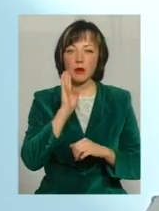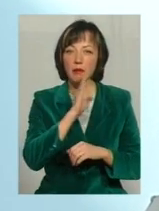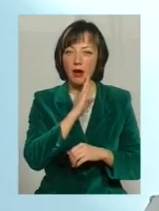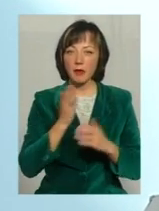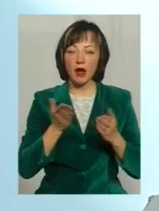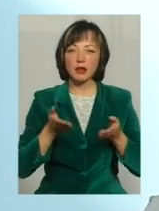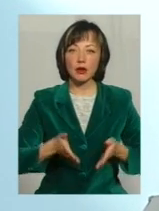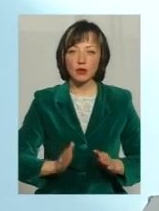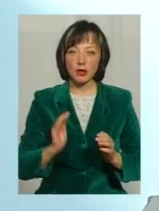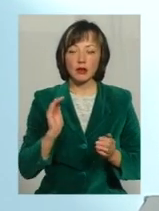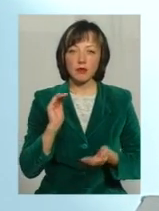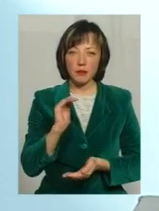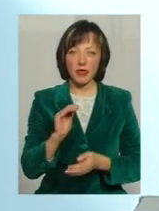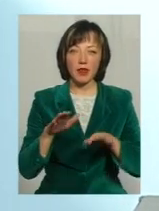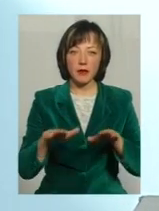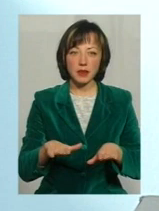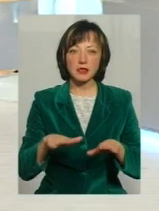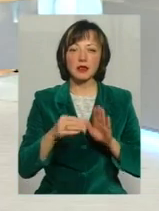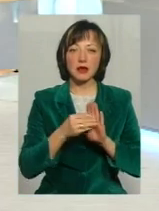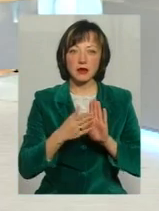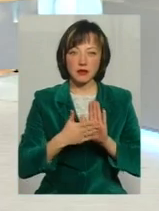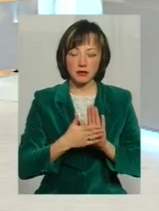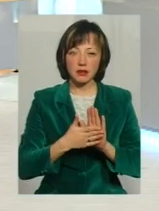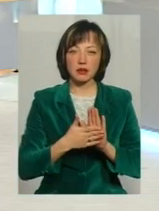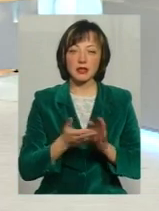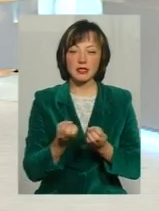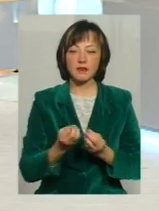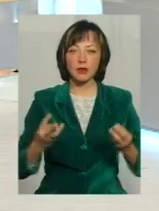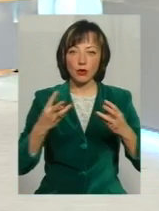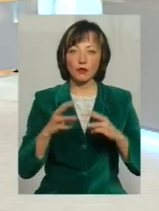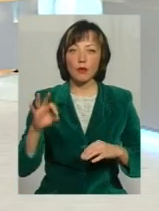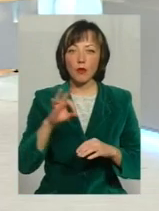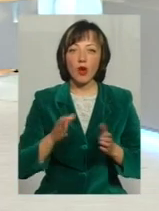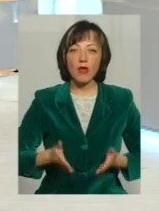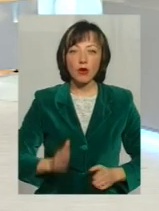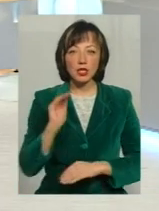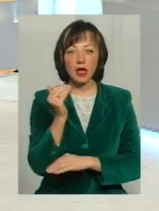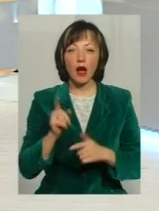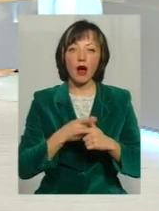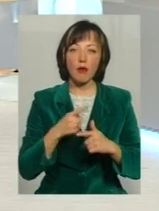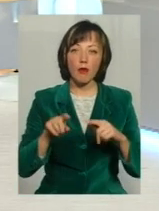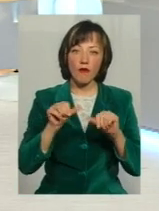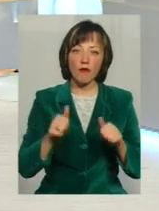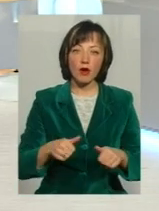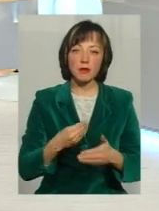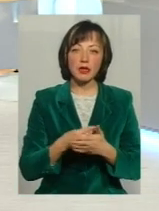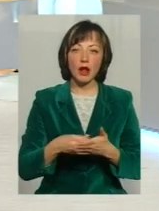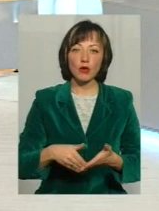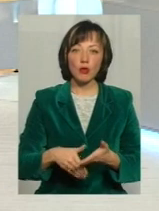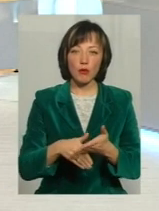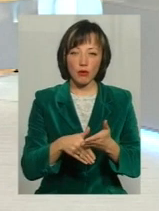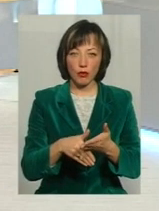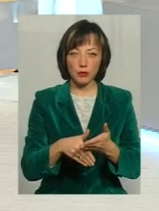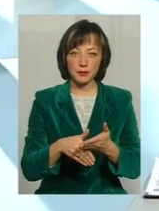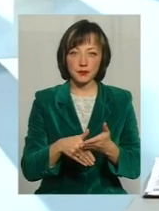яка народила в пологому, може там на місці в пологому також отримати ці доступи народжених дитини Або оформити також матеріальну допомогу